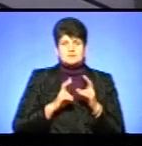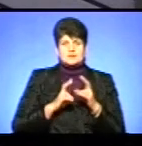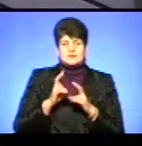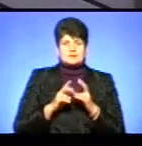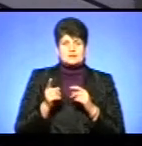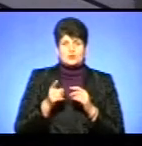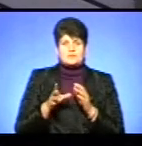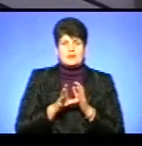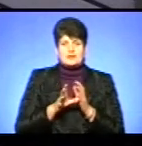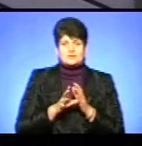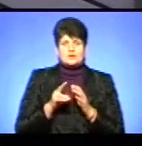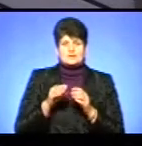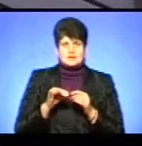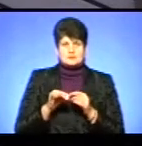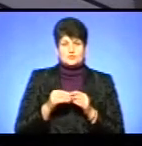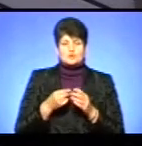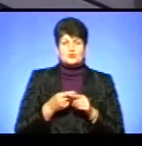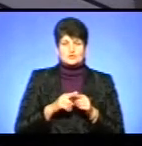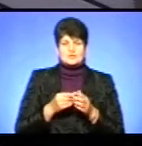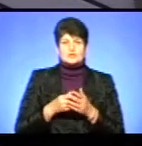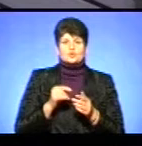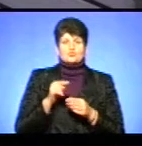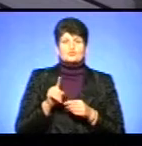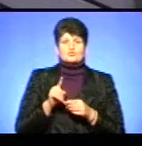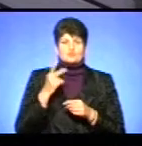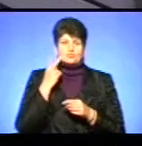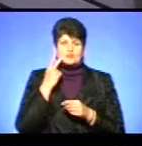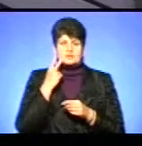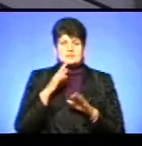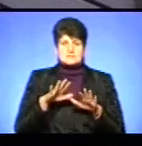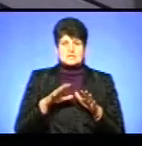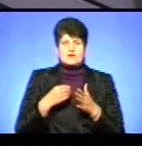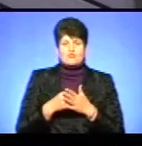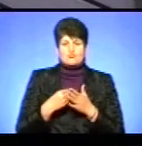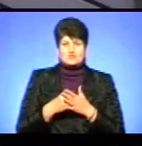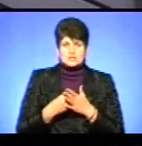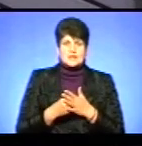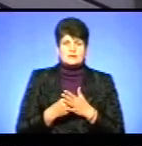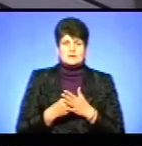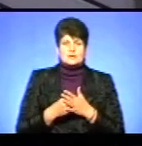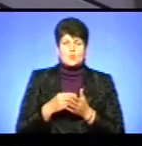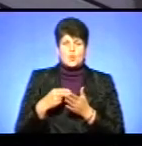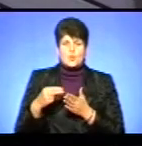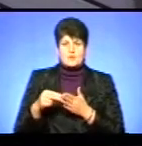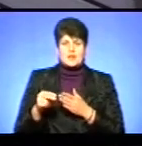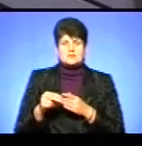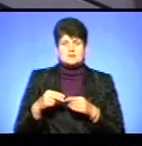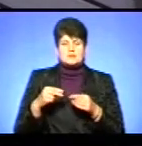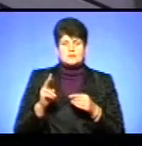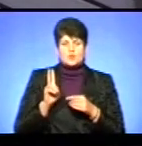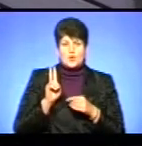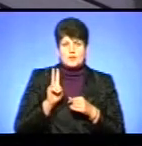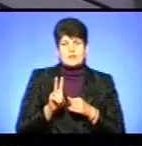Тернопіль електротранс до цього тарифу, то тільки через те, що постійно з місцевого бюджету закуплялися тролейбуси,